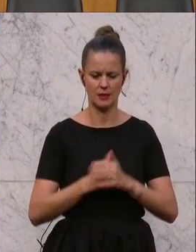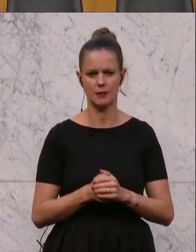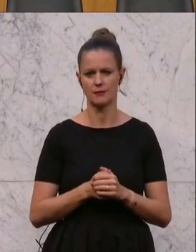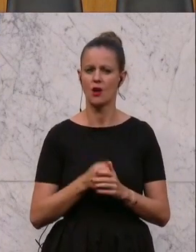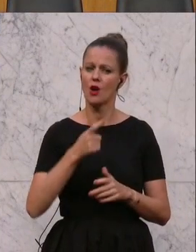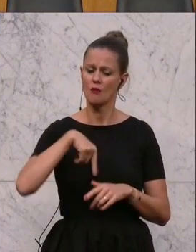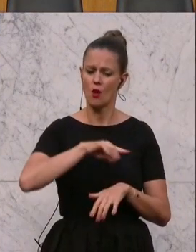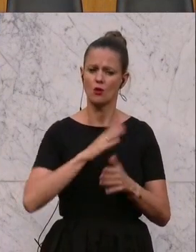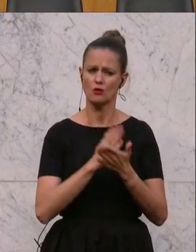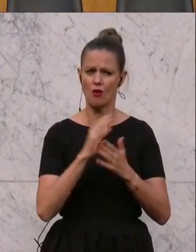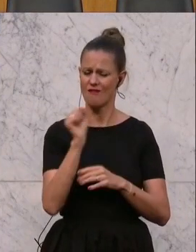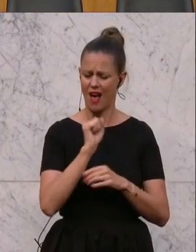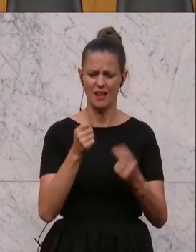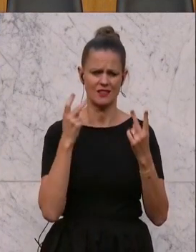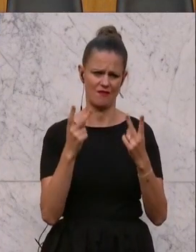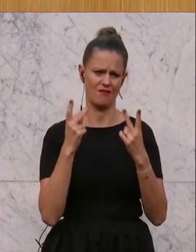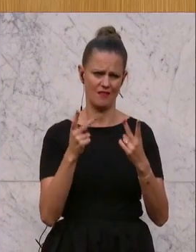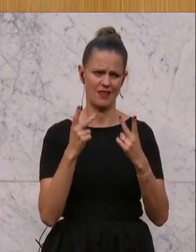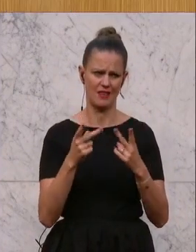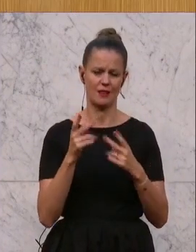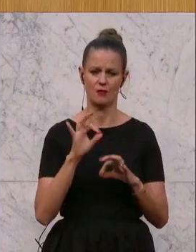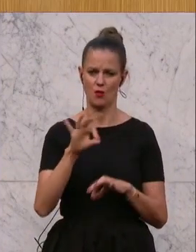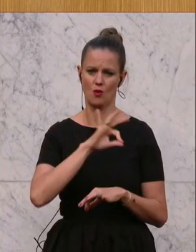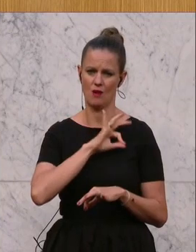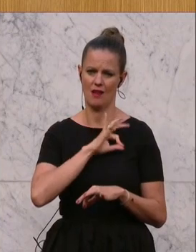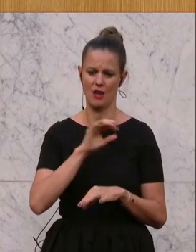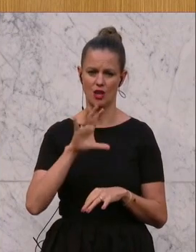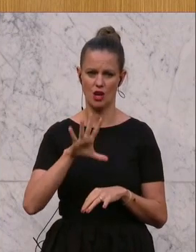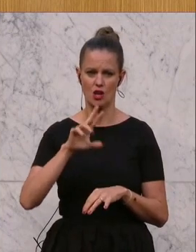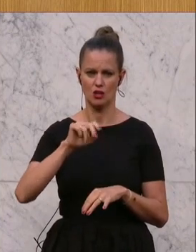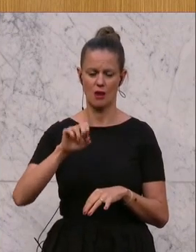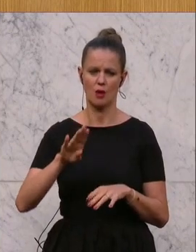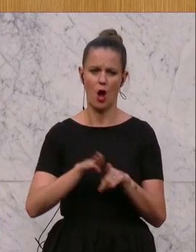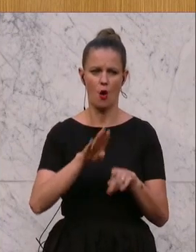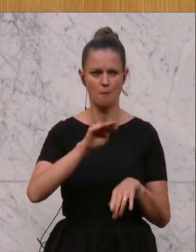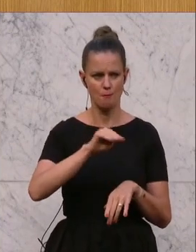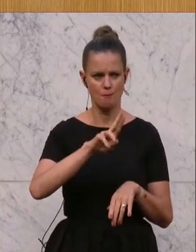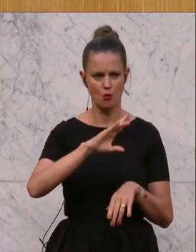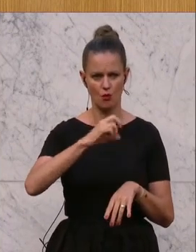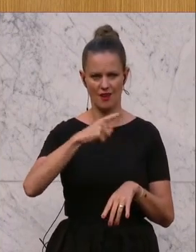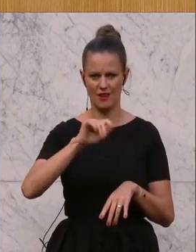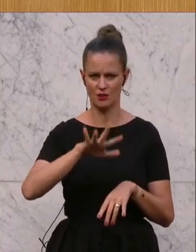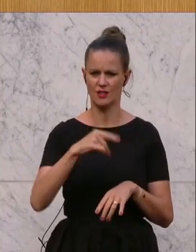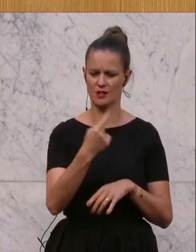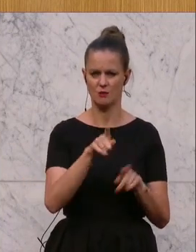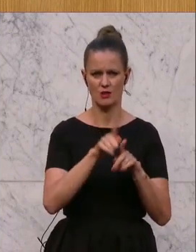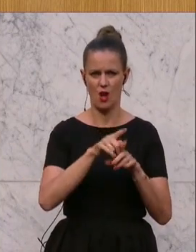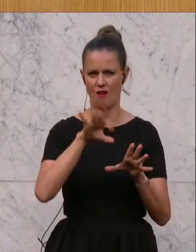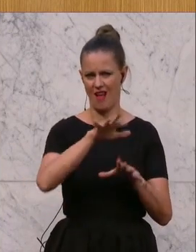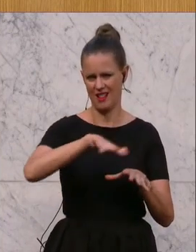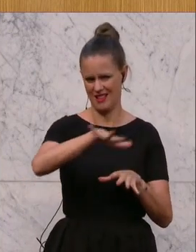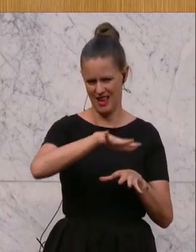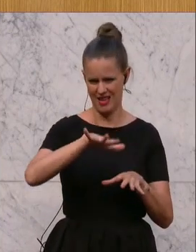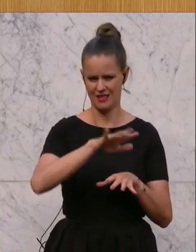wahnsinnig wichtiges Anliegen, so wie es auch mein Kollege Schnabel gesagt hat, und ich kann sicher auch mit Bebomuchic sprechen, der auch aus diesem Wahlkreis kommt, dass diese